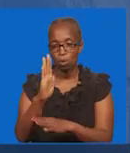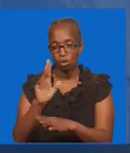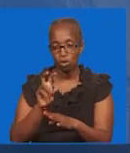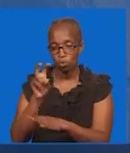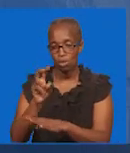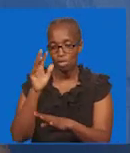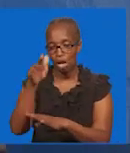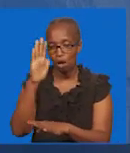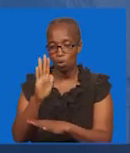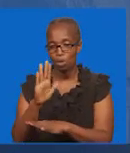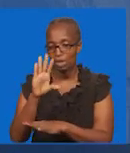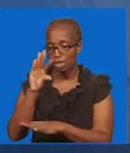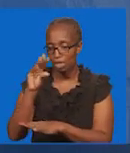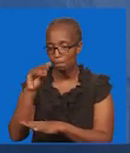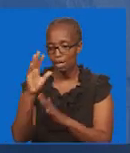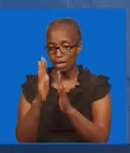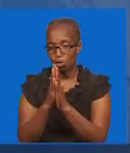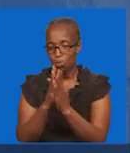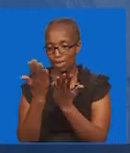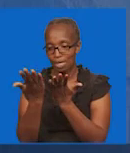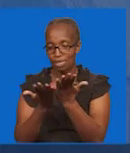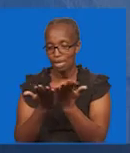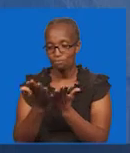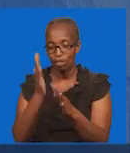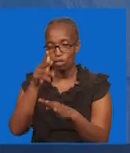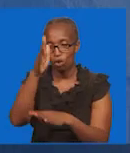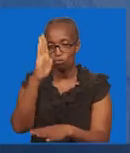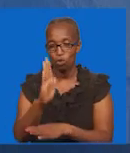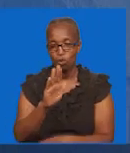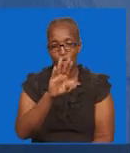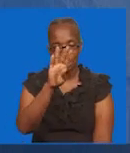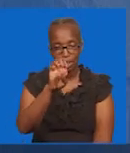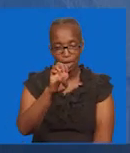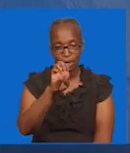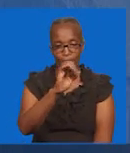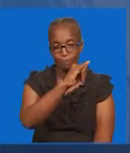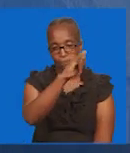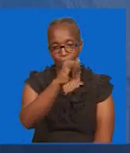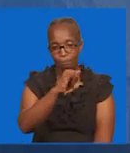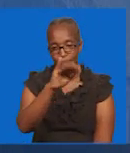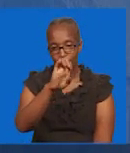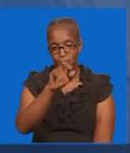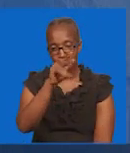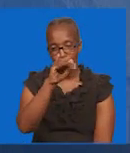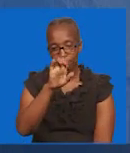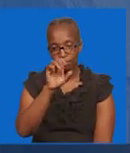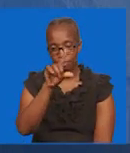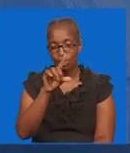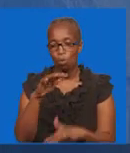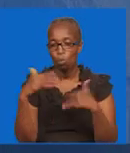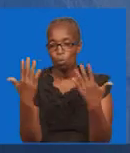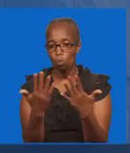Tunaona mungu Mwenyewe anaongea na mtumishi wake Izraheli Nakatika maongeze yake